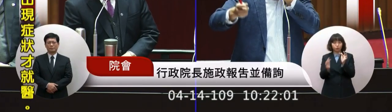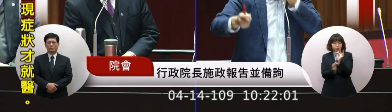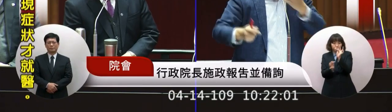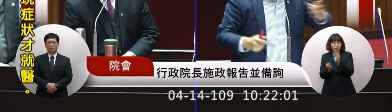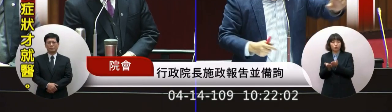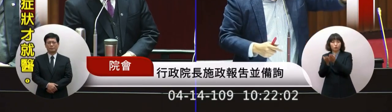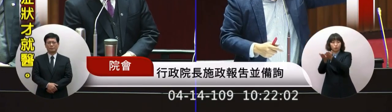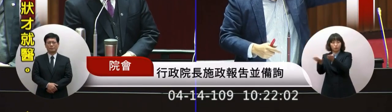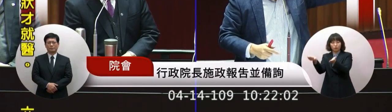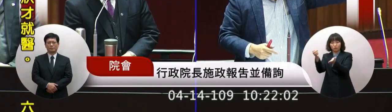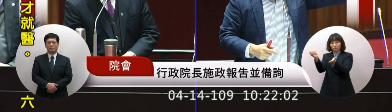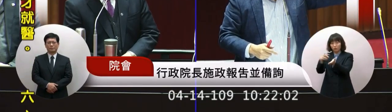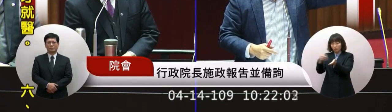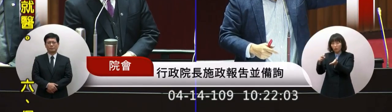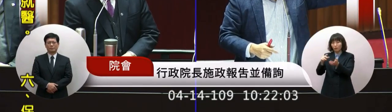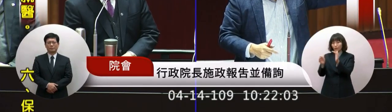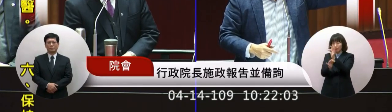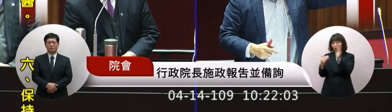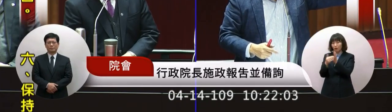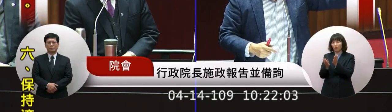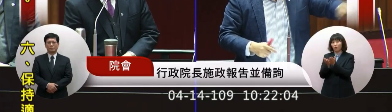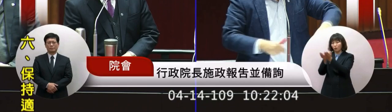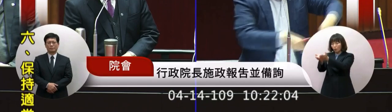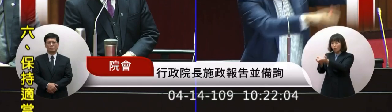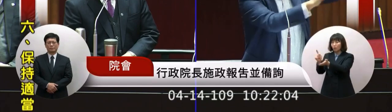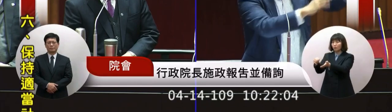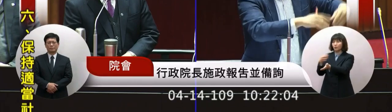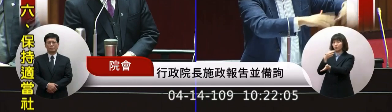到你以後我們幾天 Emb